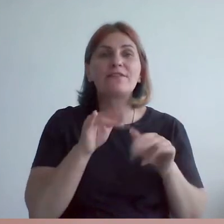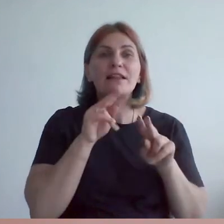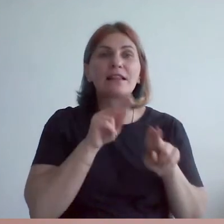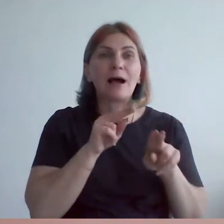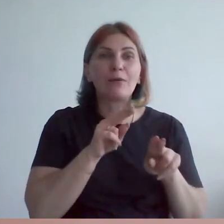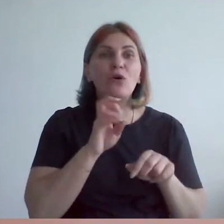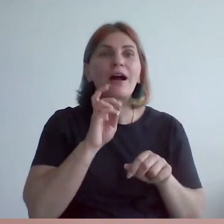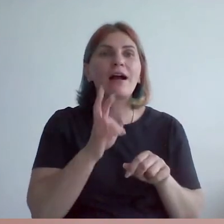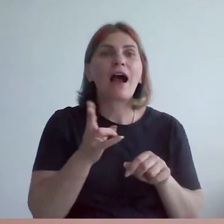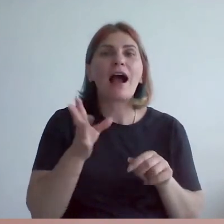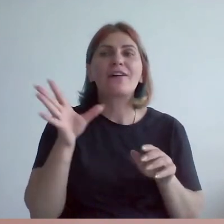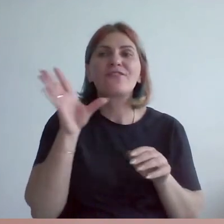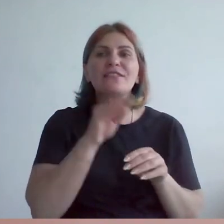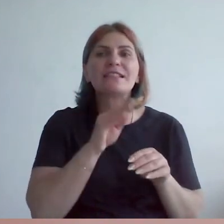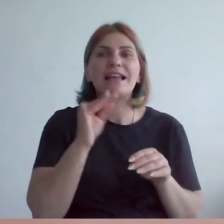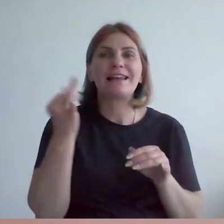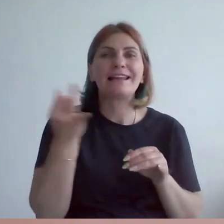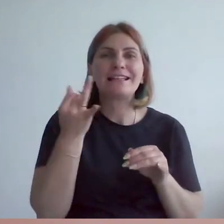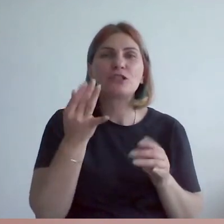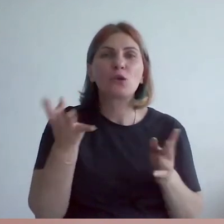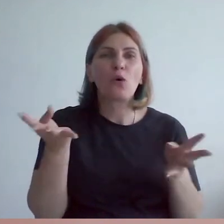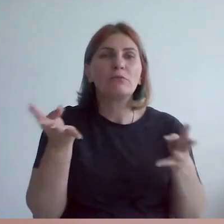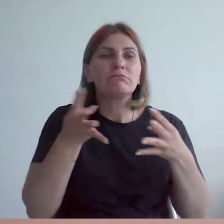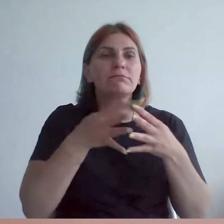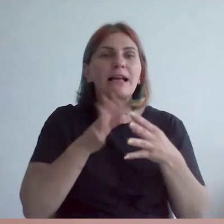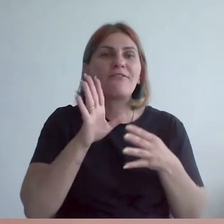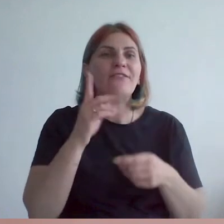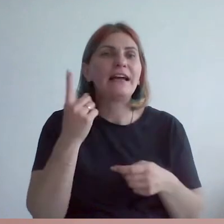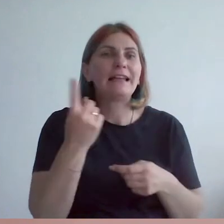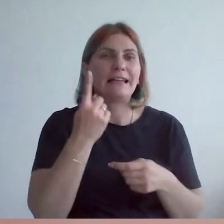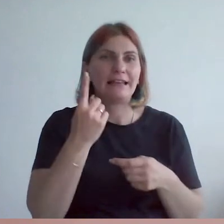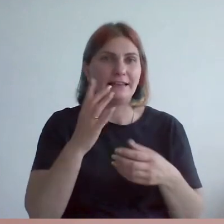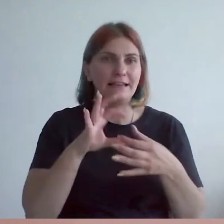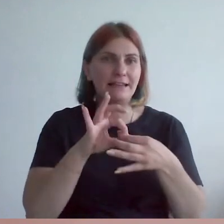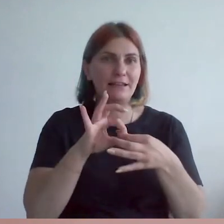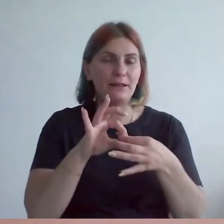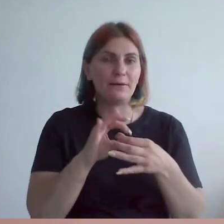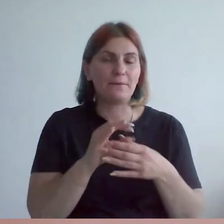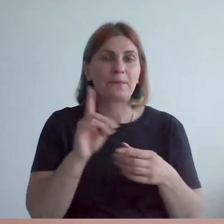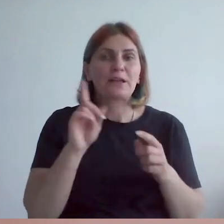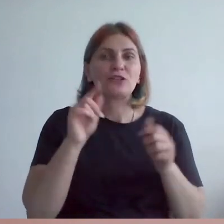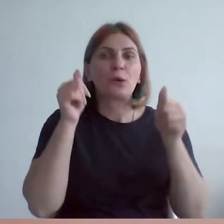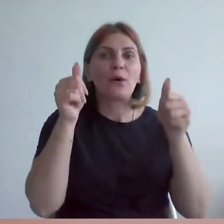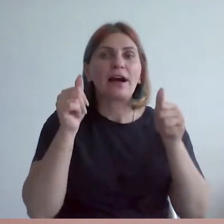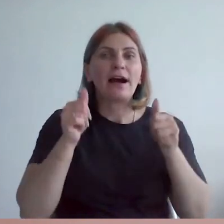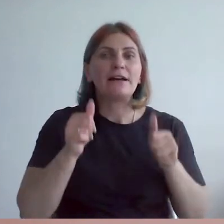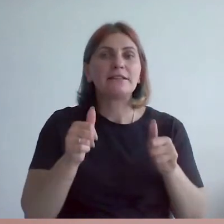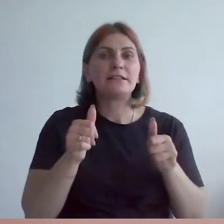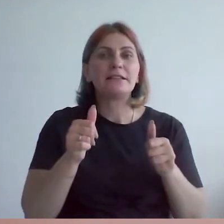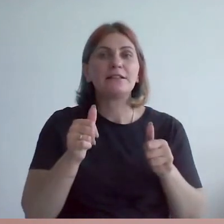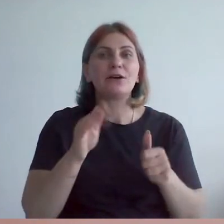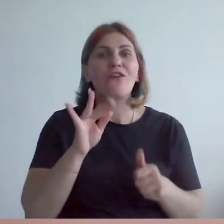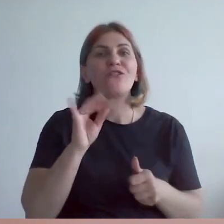приплетаются все эти истории воедино. Что картины внука